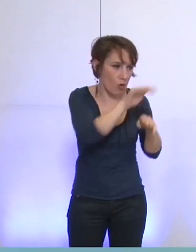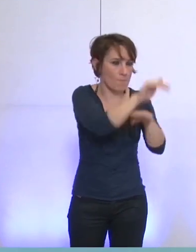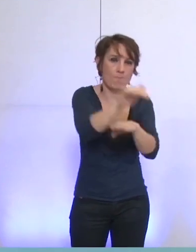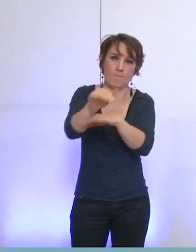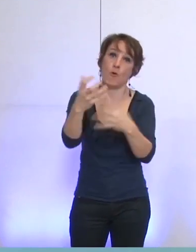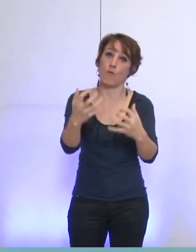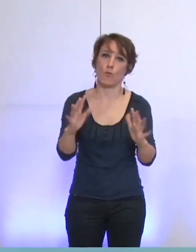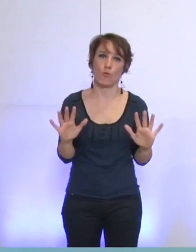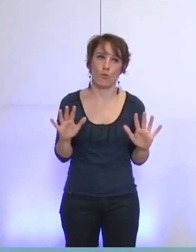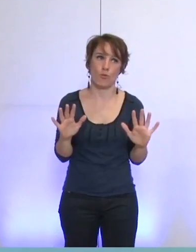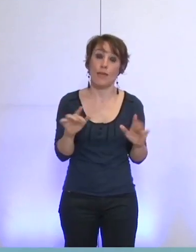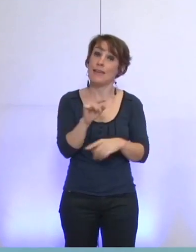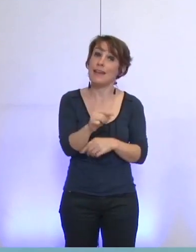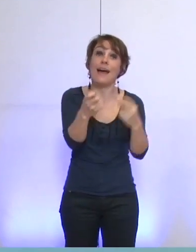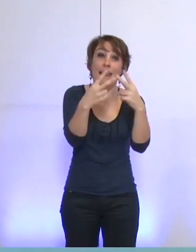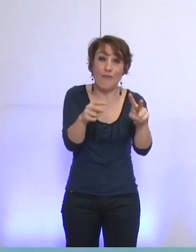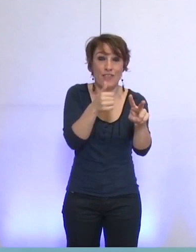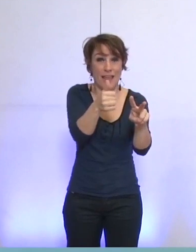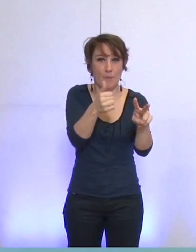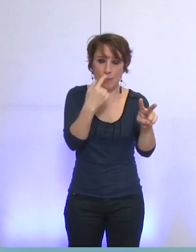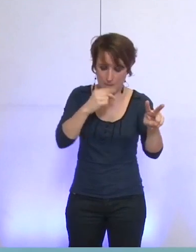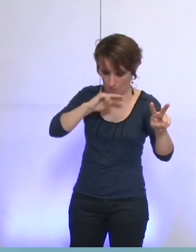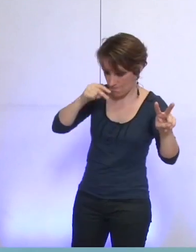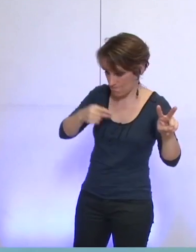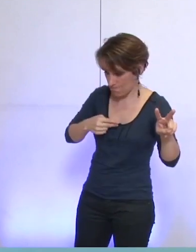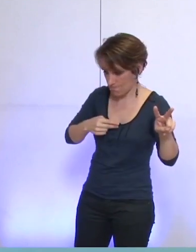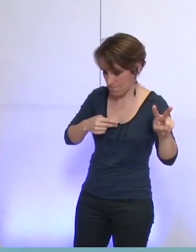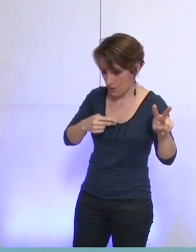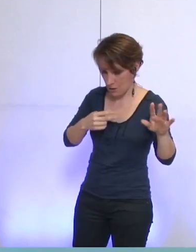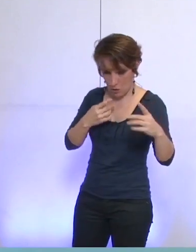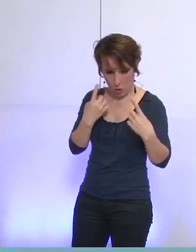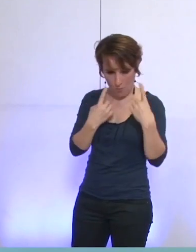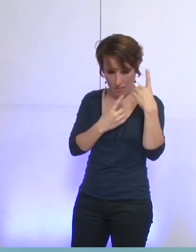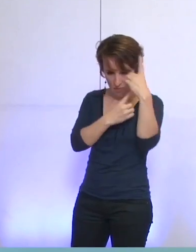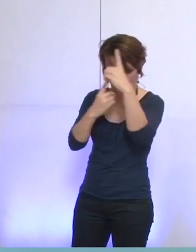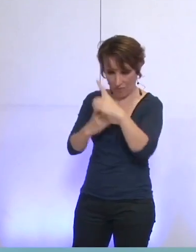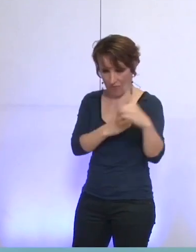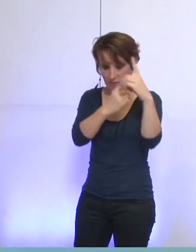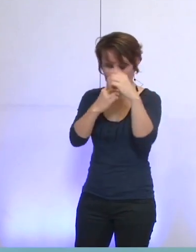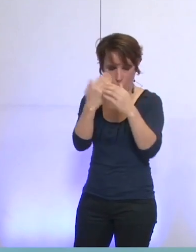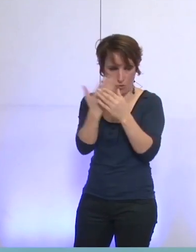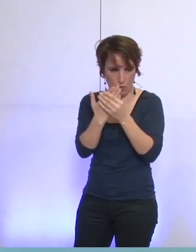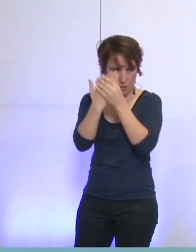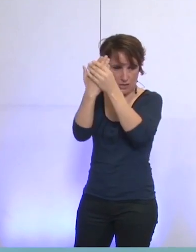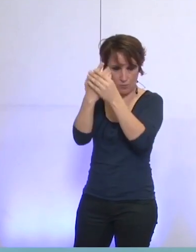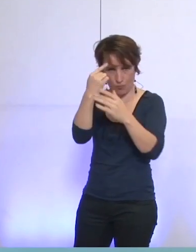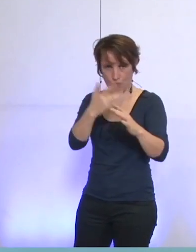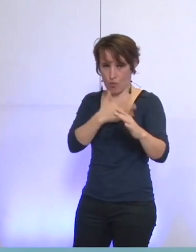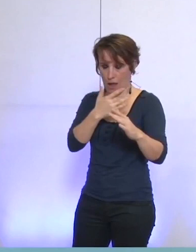la ville considère que la défense de la ville de Grenoble, de ses intérêts et